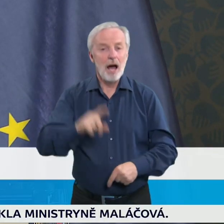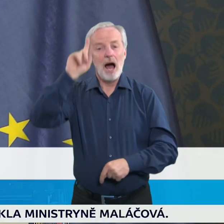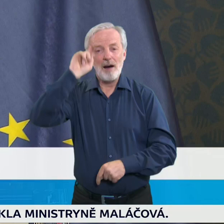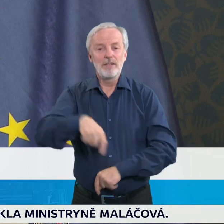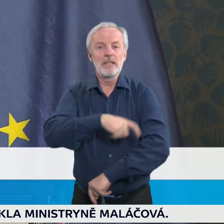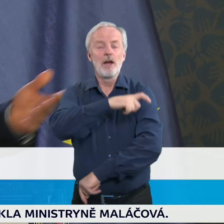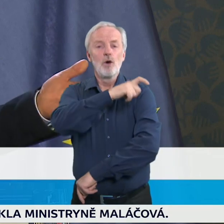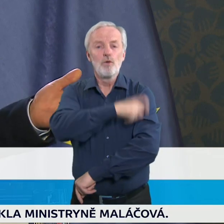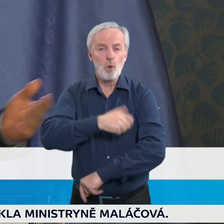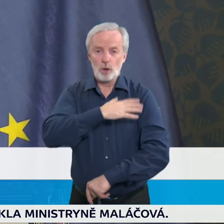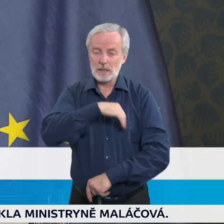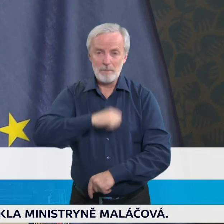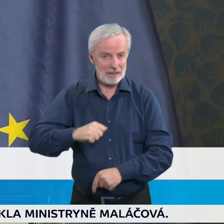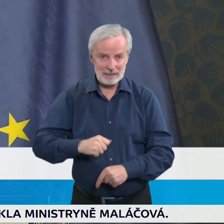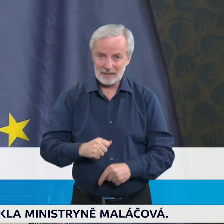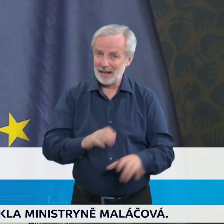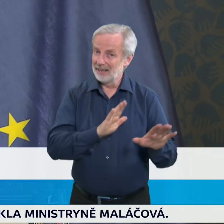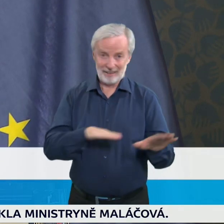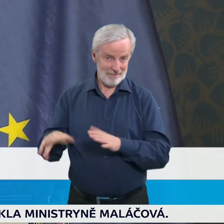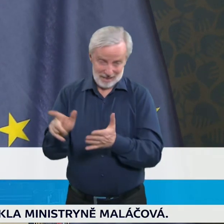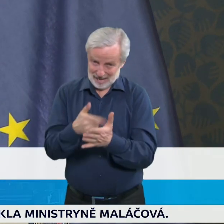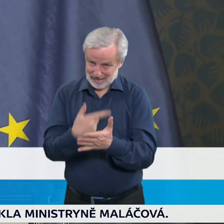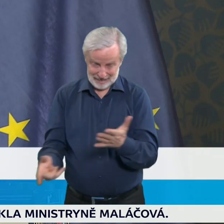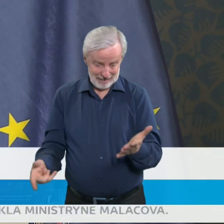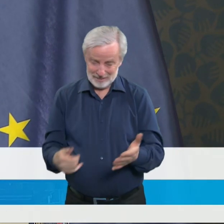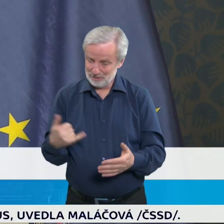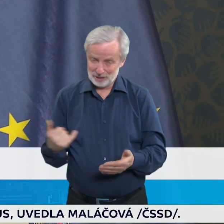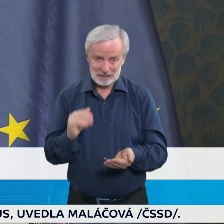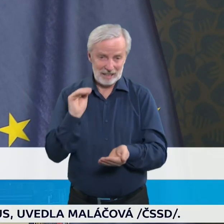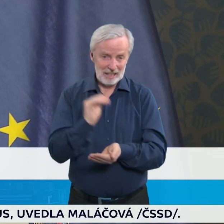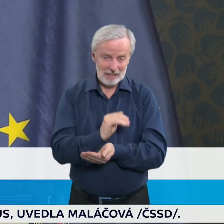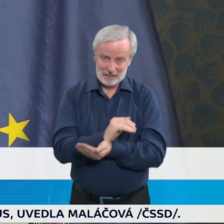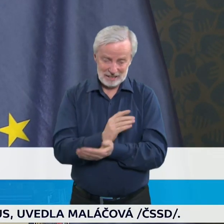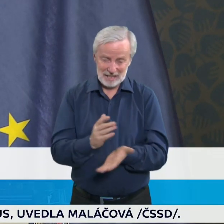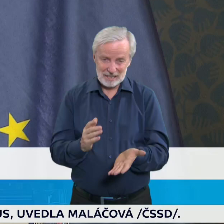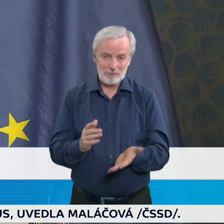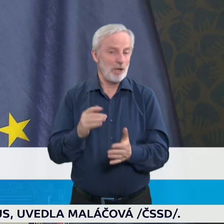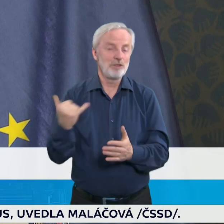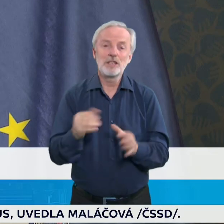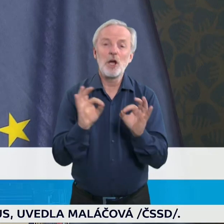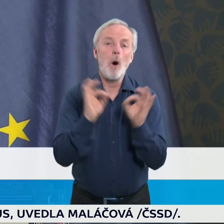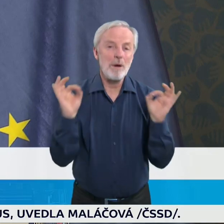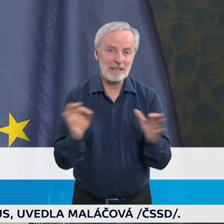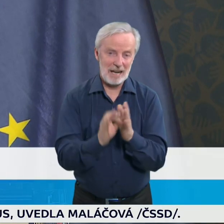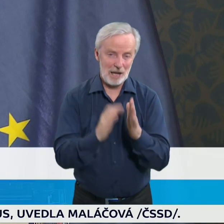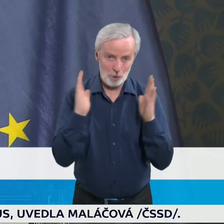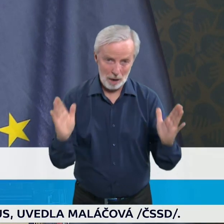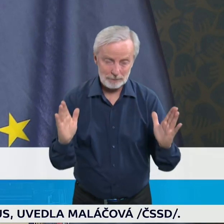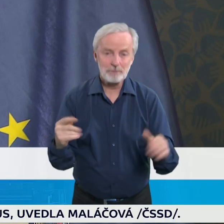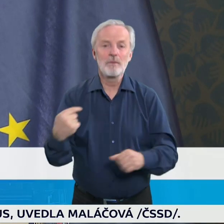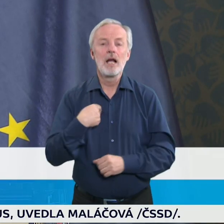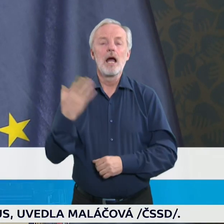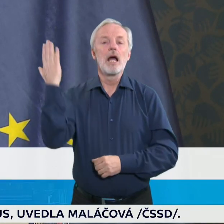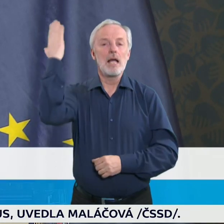je vždycky dočasná. To je v podstatě něco, co je na nějakou omezenou dobu. Já si myslím, že tuto funkci